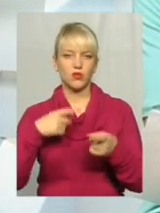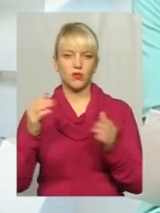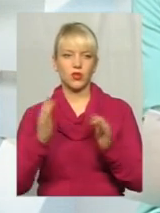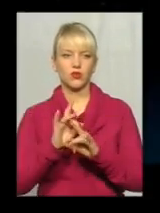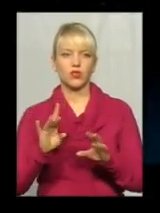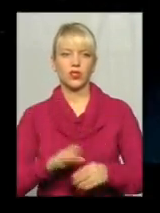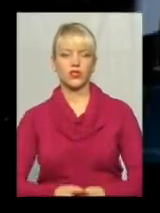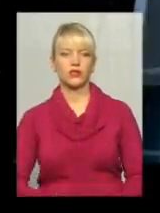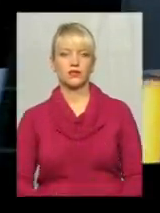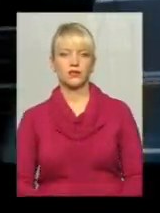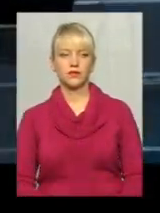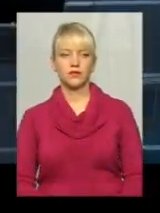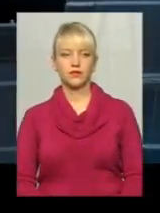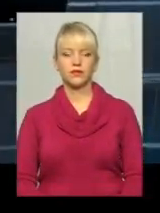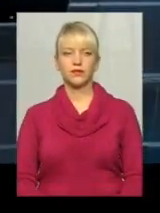поговоримо.